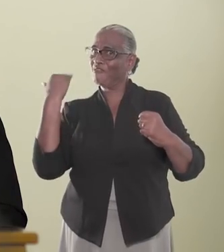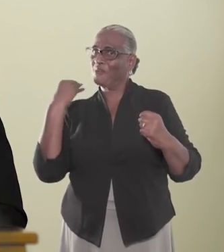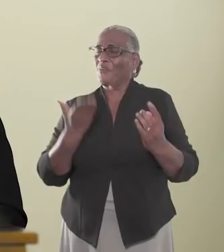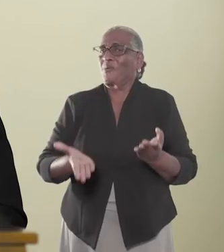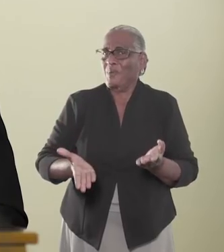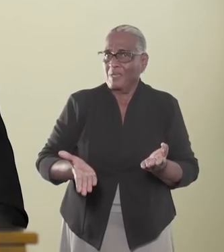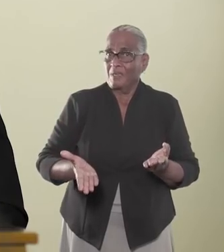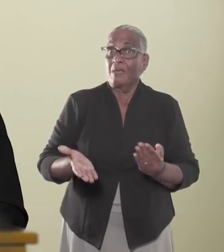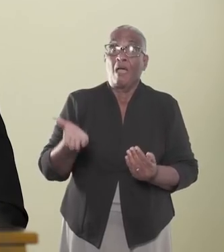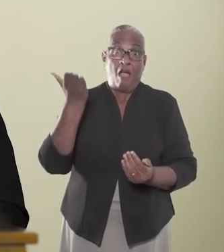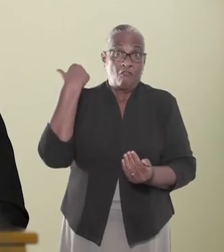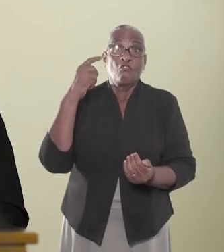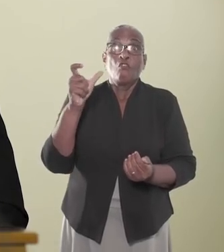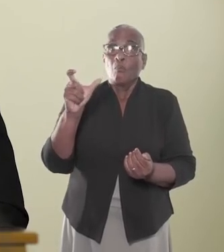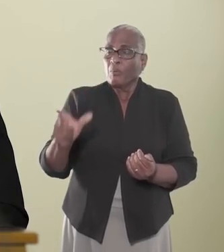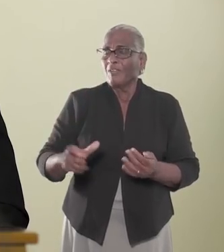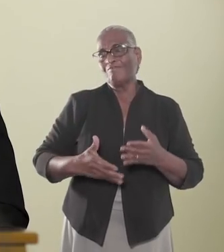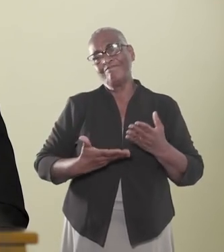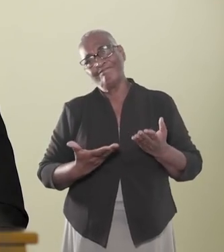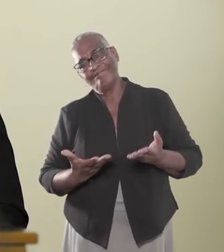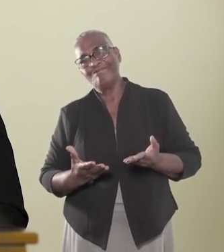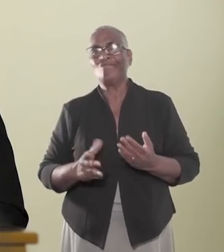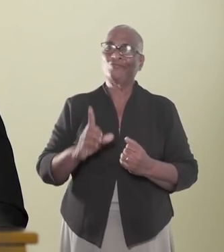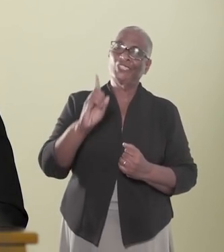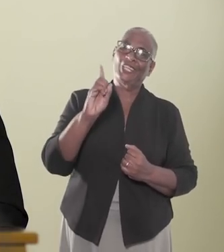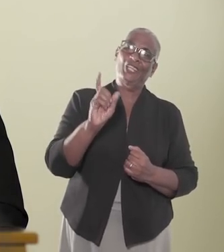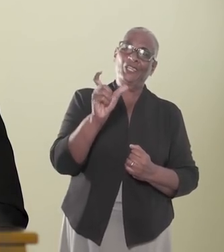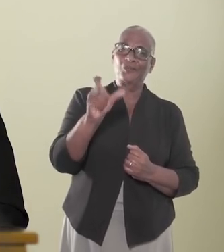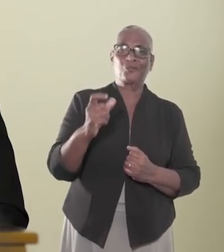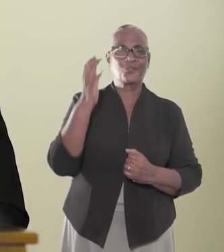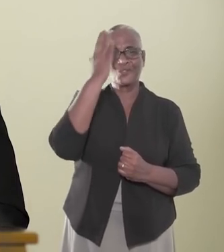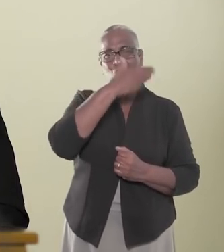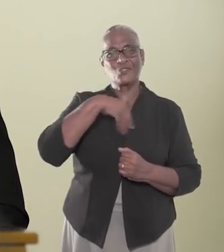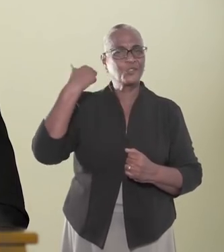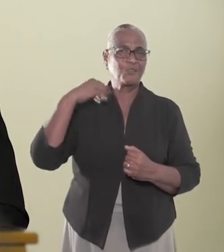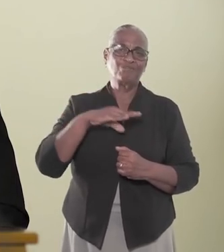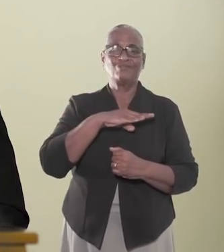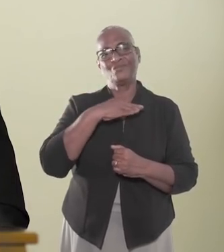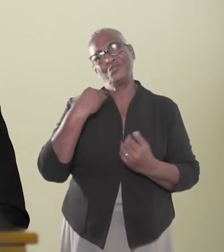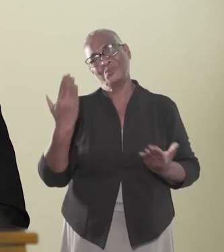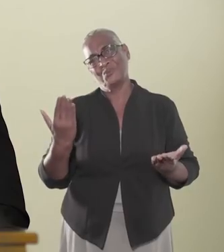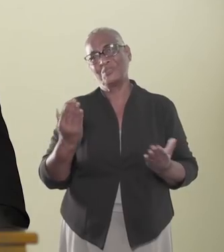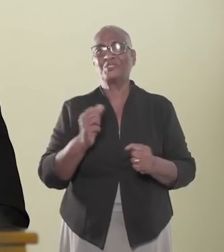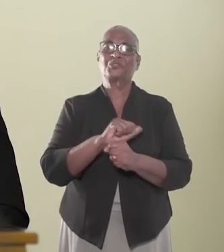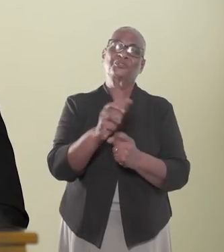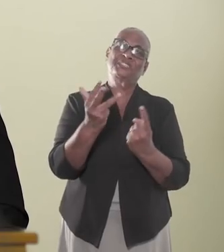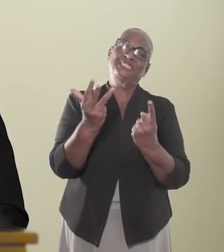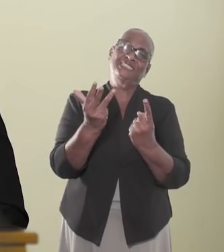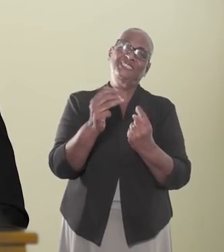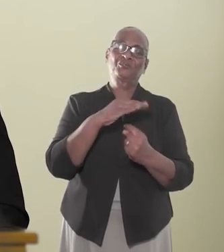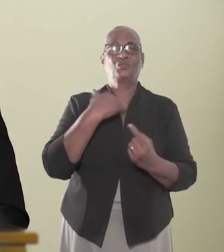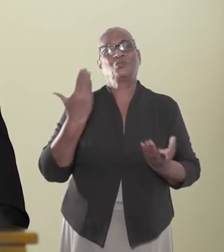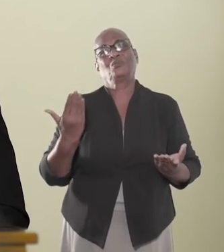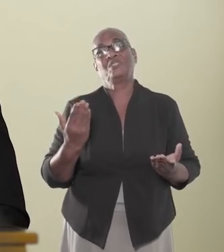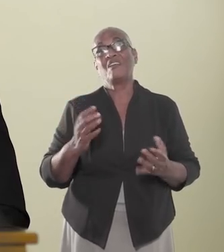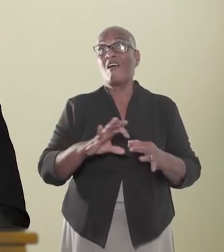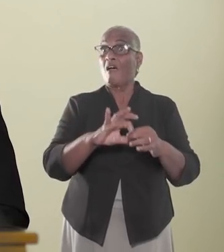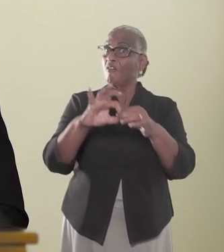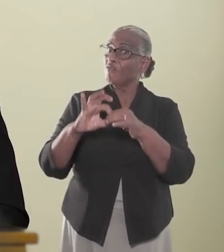vorige week. De afgelopen week heeft helaas één Surinamer de strijd verloren tegen COVID-19.